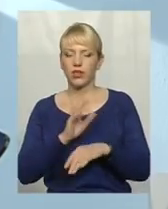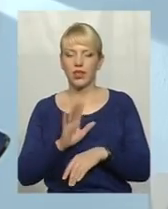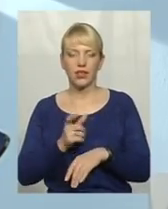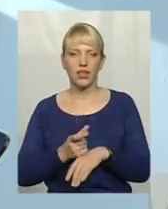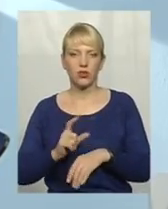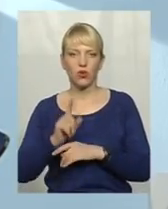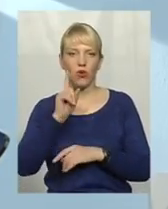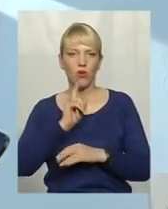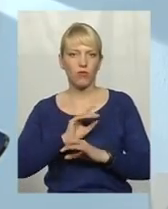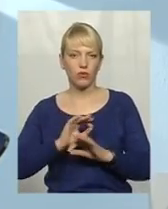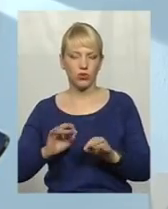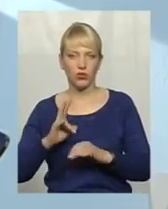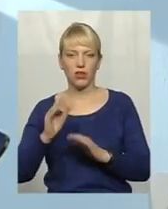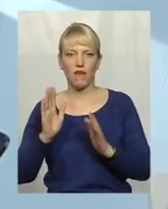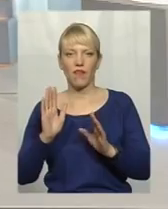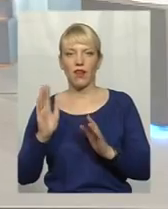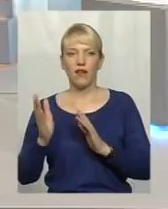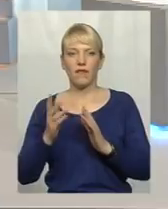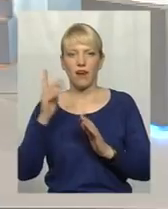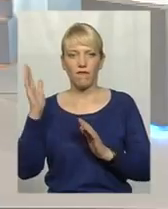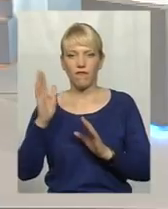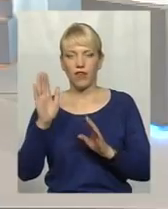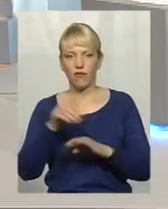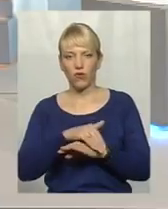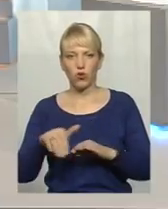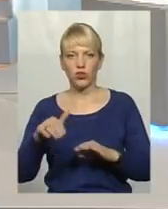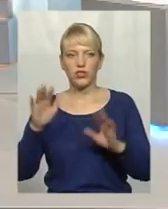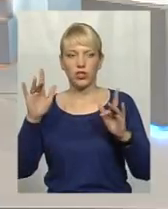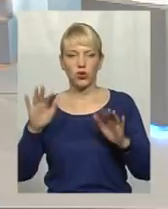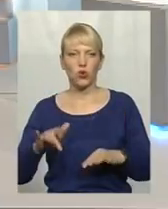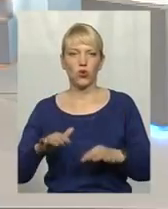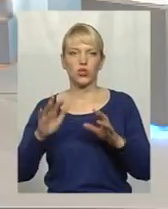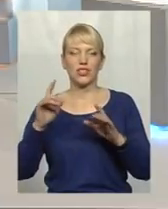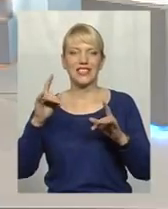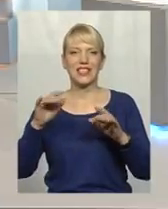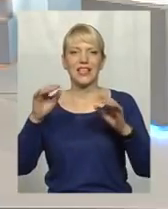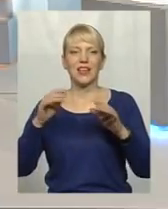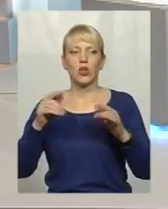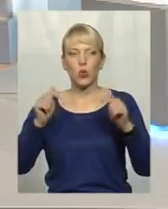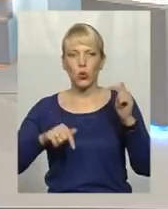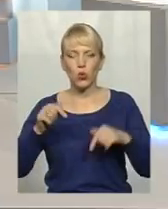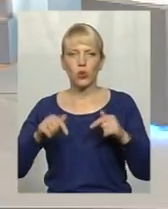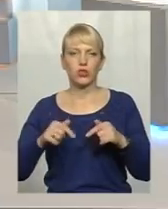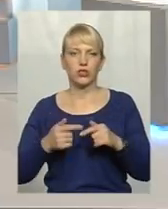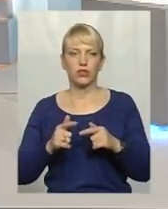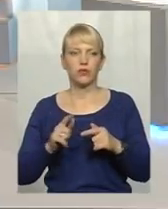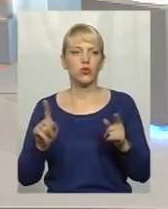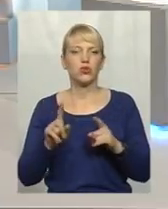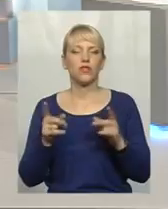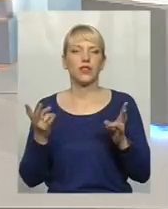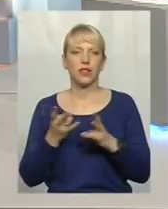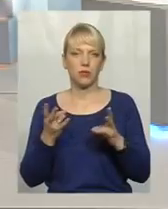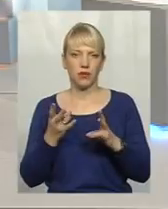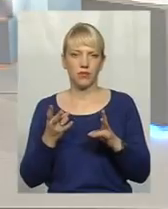комфортну, на вулиці дощ, дощ, снігом, скажіть, будь ласка, що